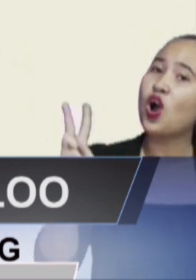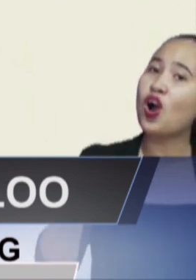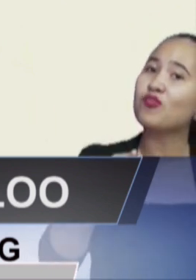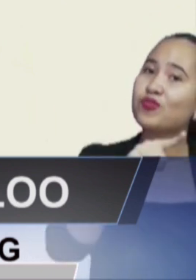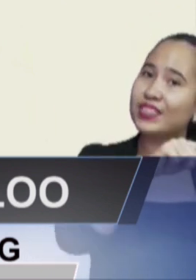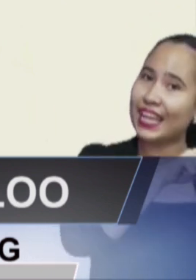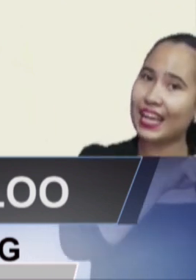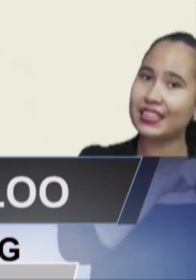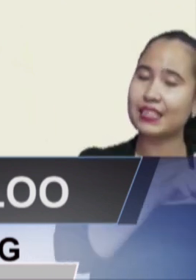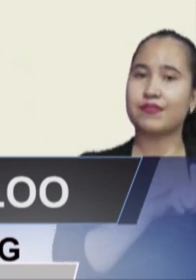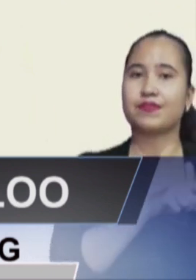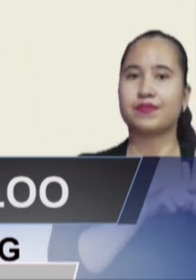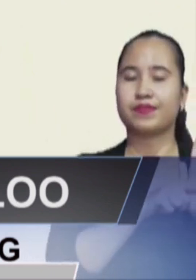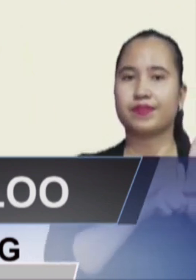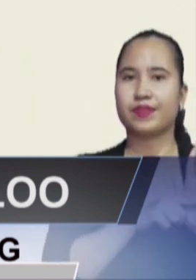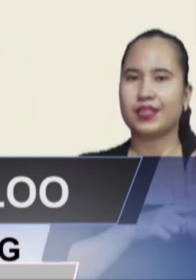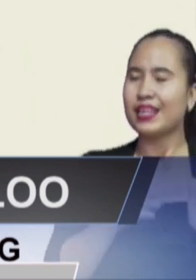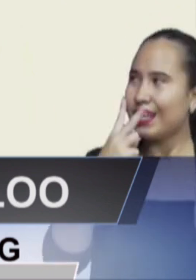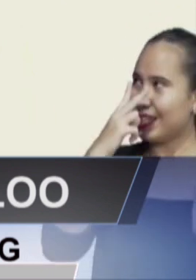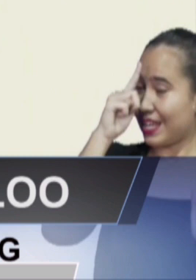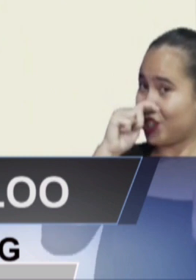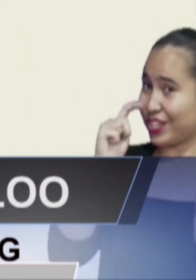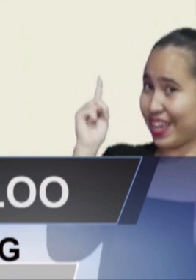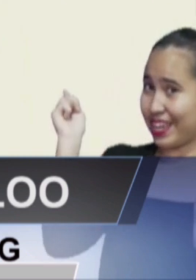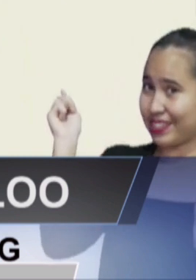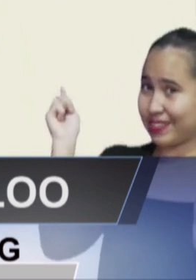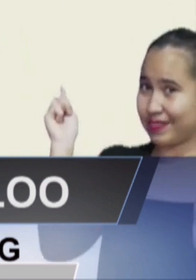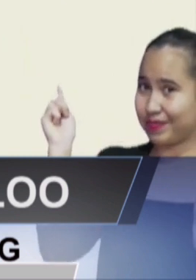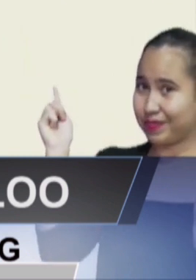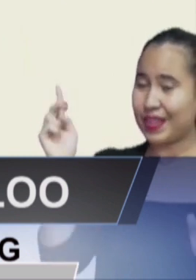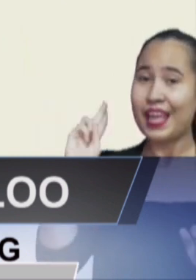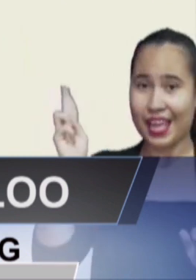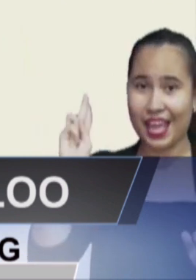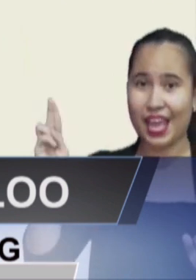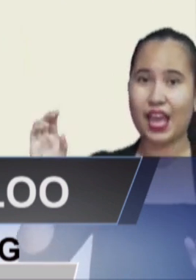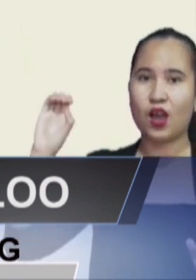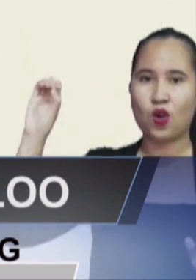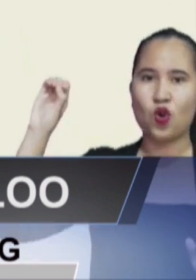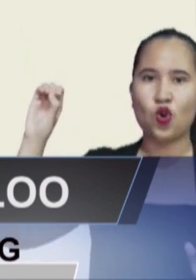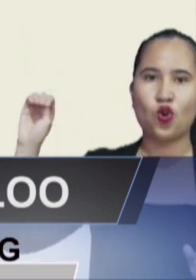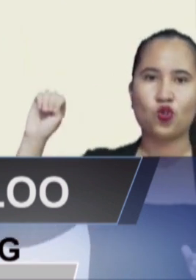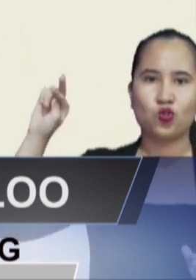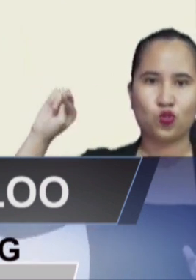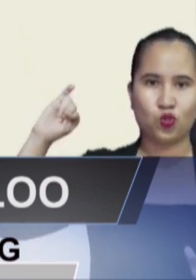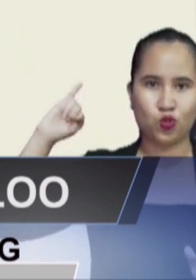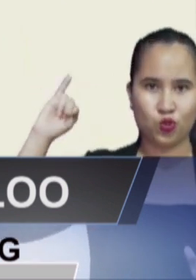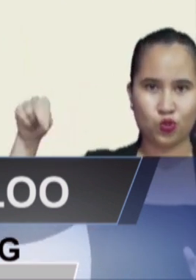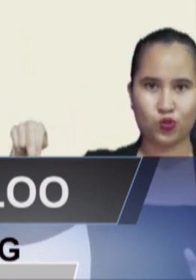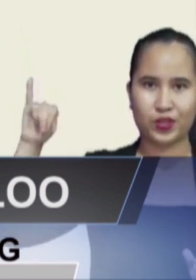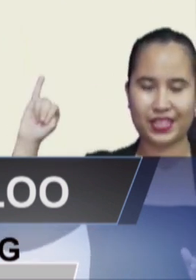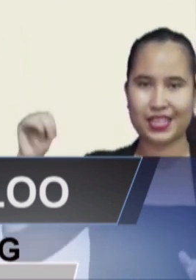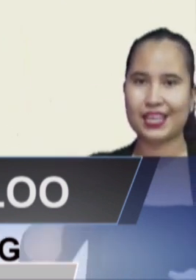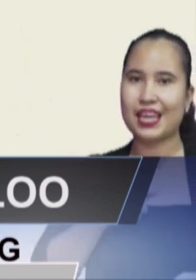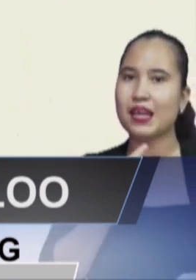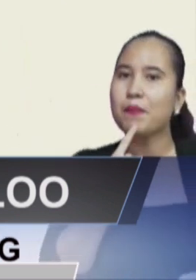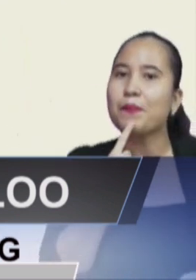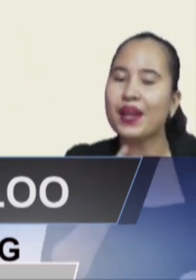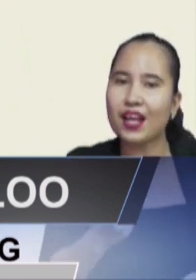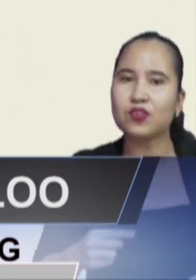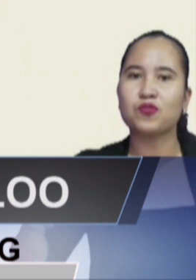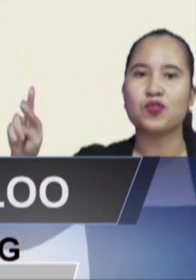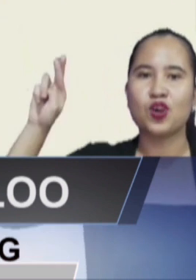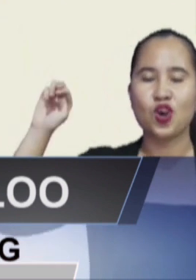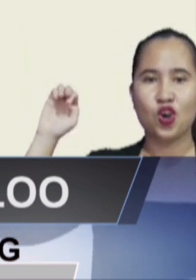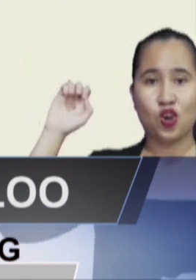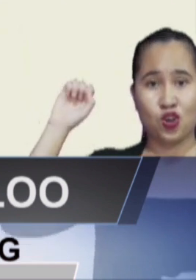results. En als je zo naar kijkt, staat er werkelijk Kourouni. Maar dan praat ik over resorten hier. Want het gaat om